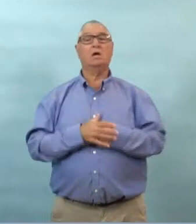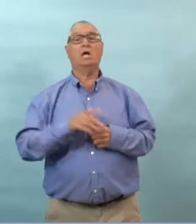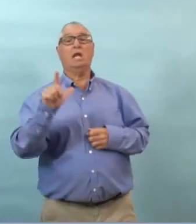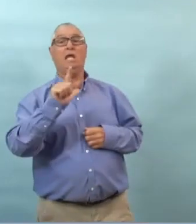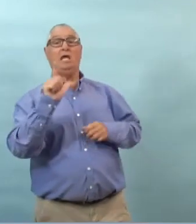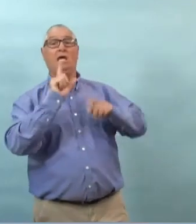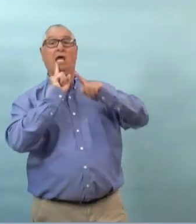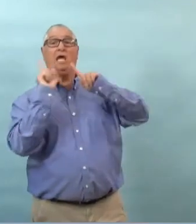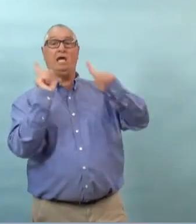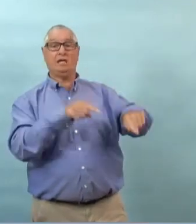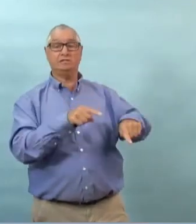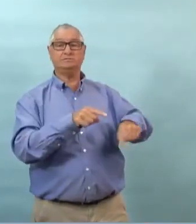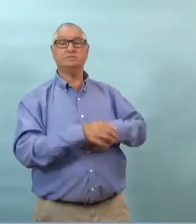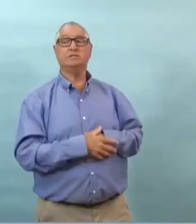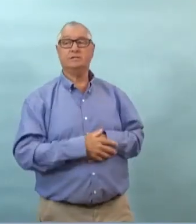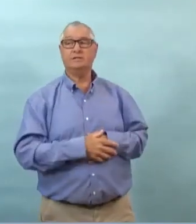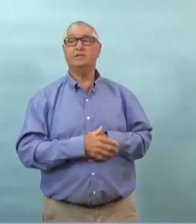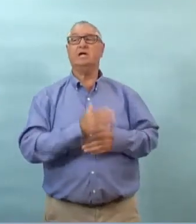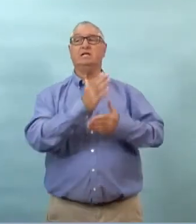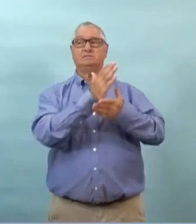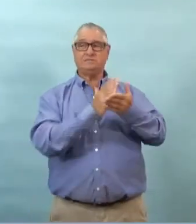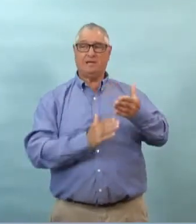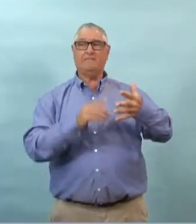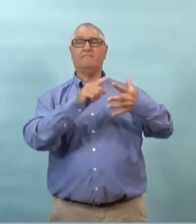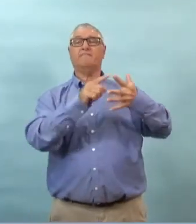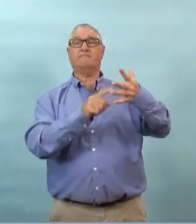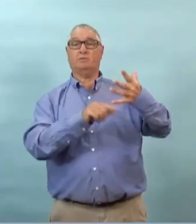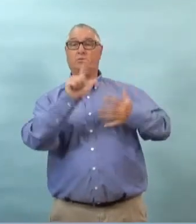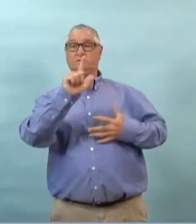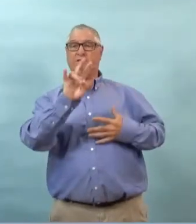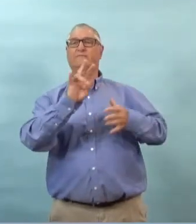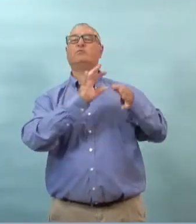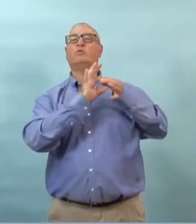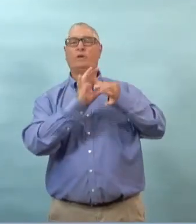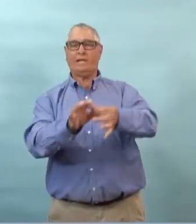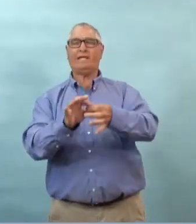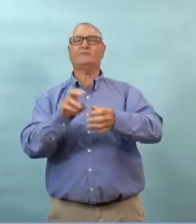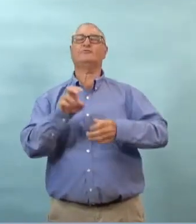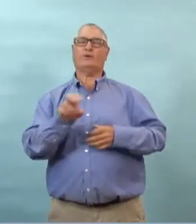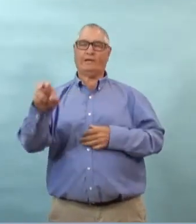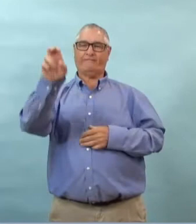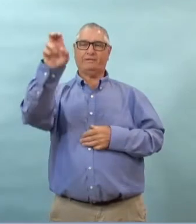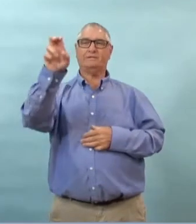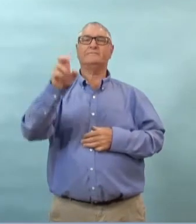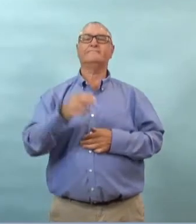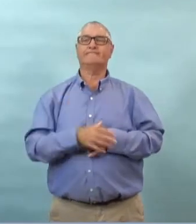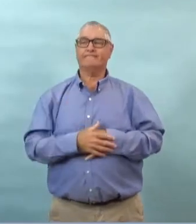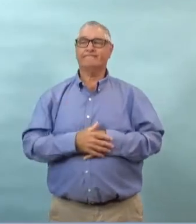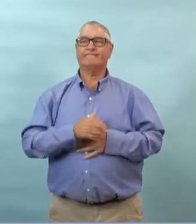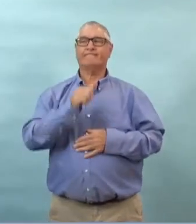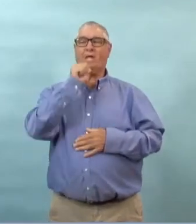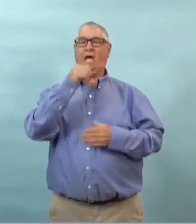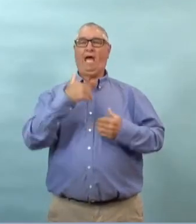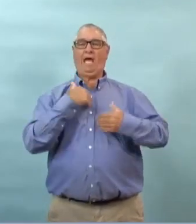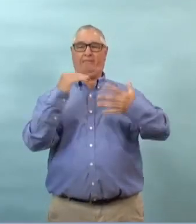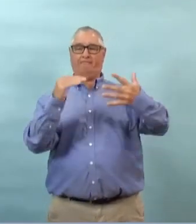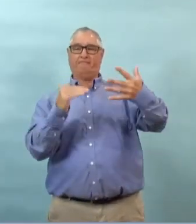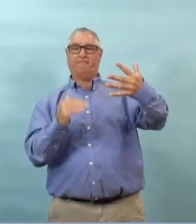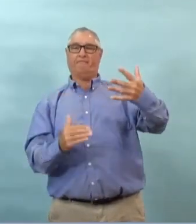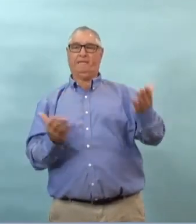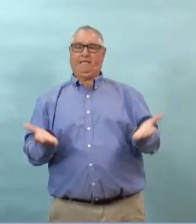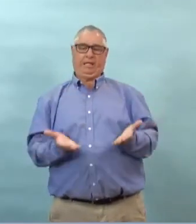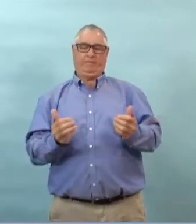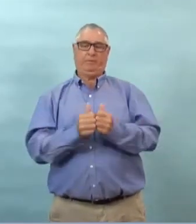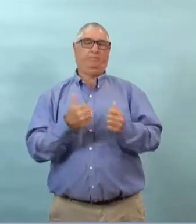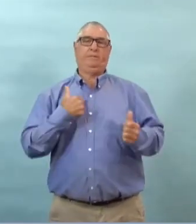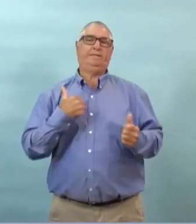voyages dans l'est du canada donc nous savons que certains de ces cas sont liés à des voyages je n